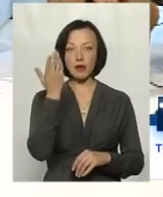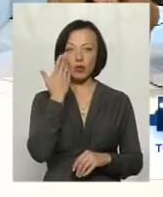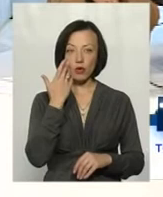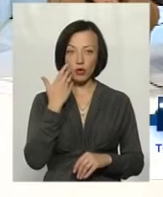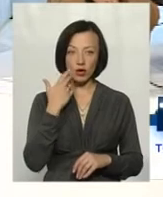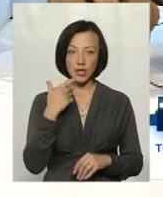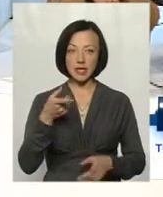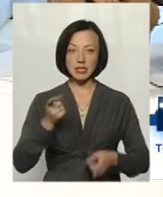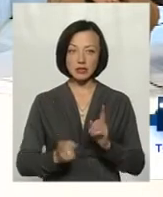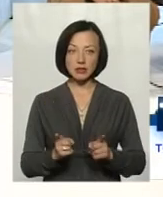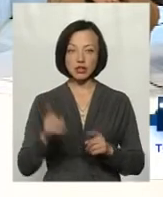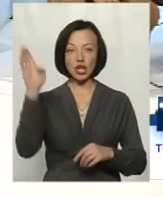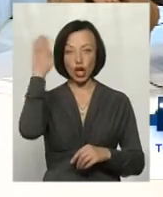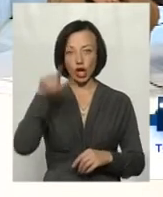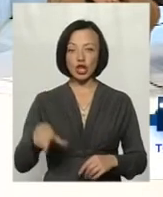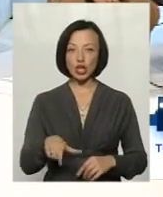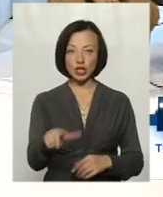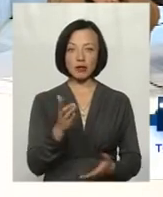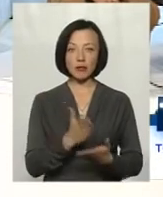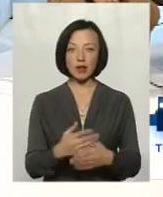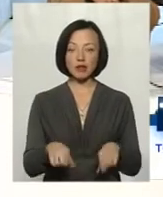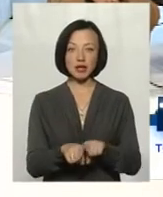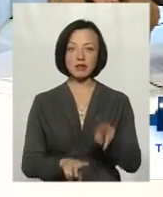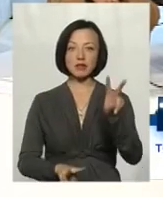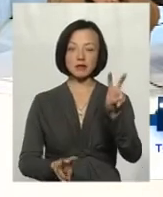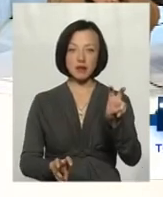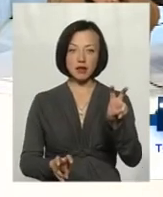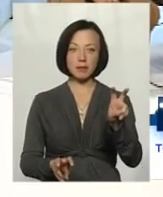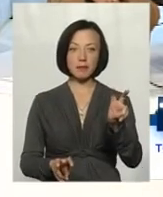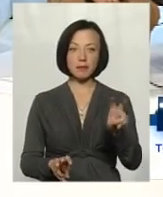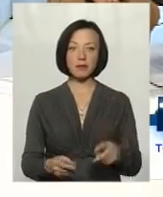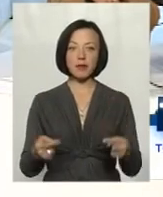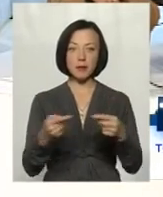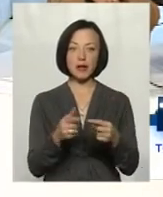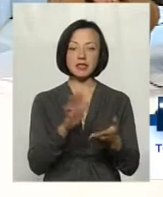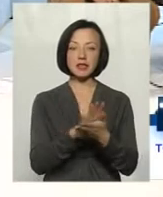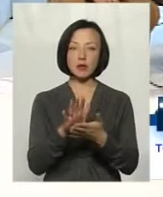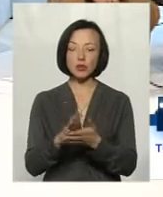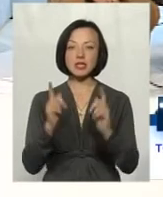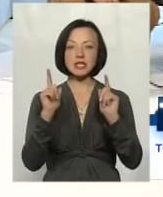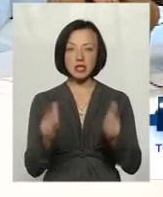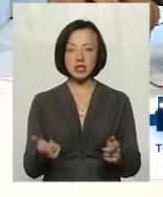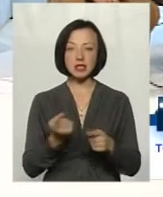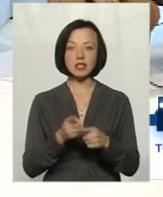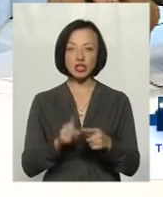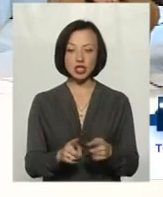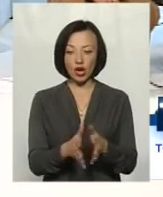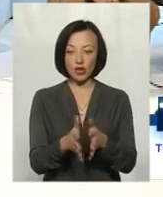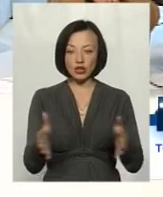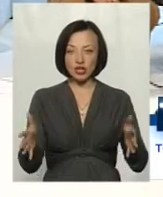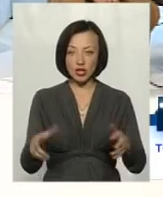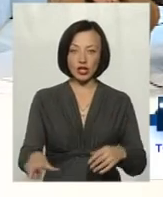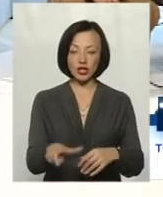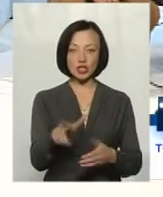Коли, дійсно, там річка мала так звані меранди, вона мала певні закруглення, і я згідний, що оці розширення, русло